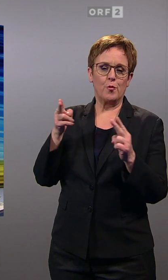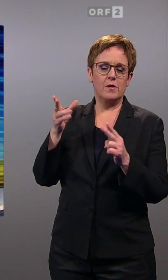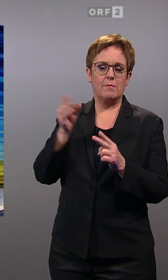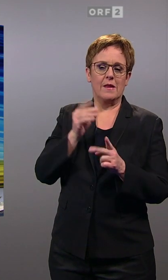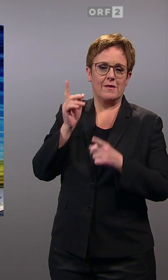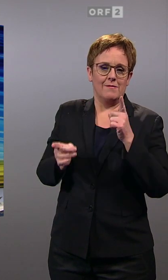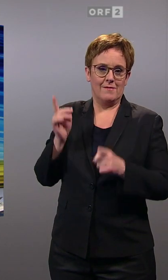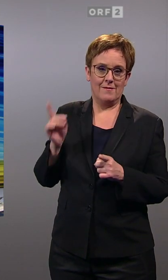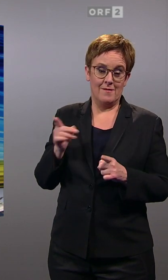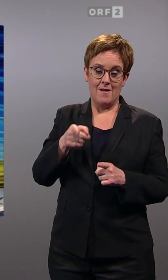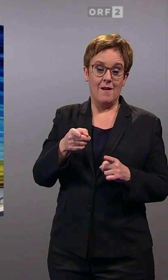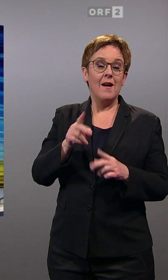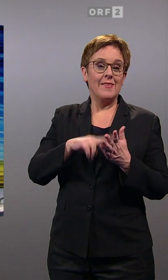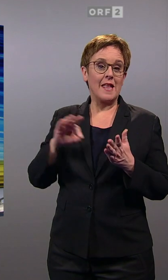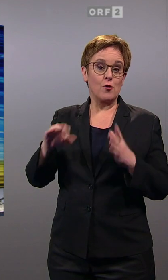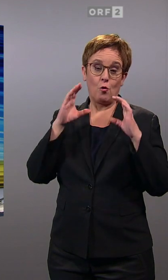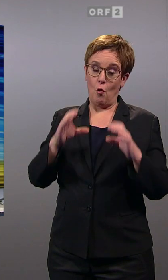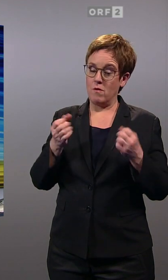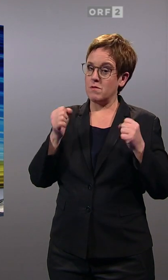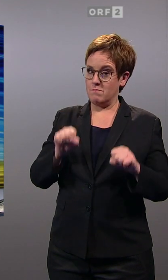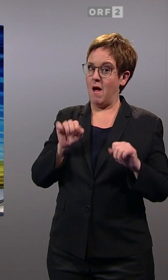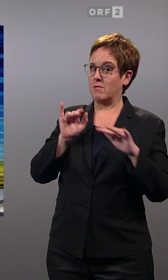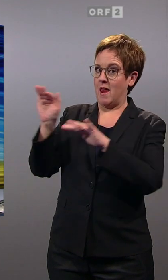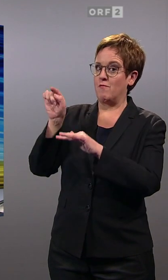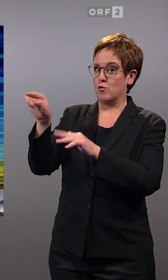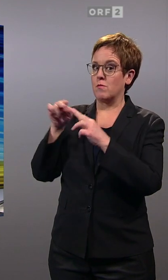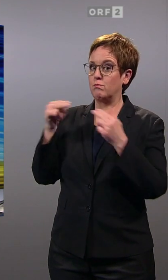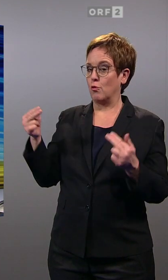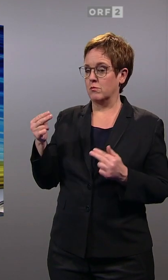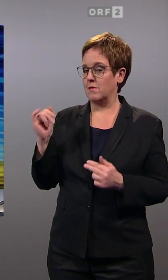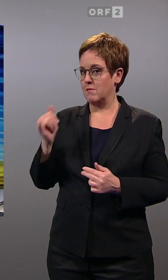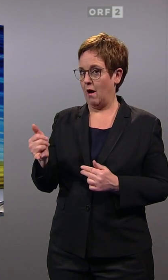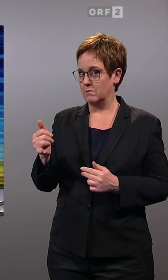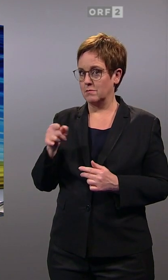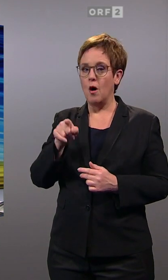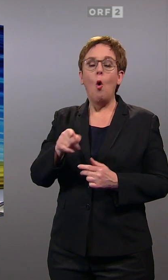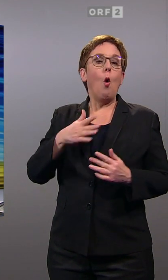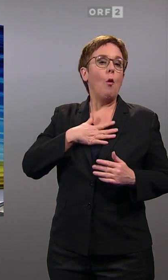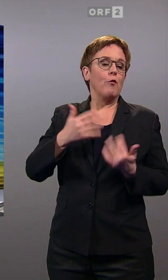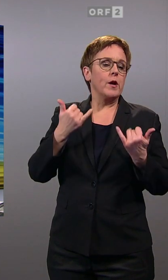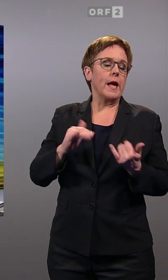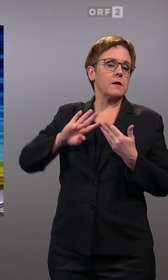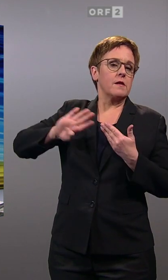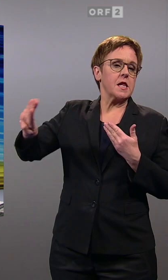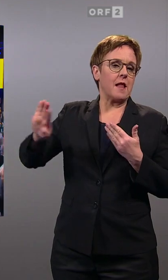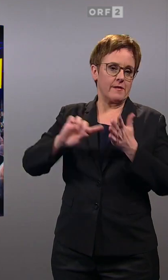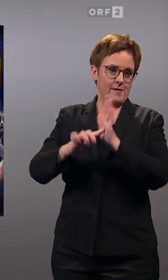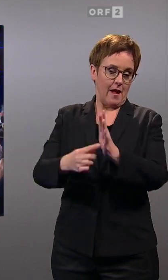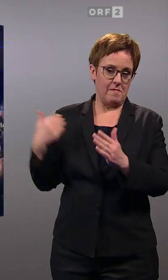Unbestritten ist die Macht der niederösterreichischen ÖVP, auch wenn man im aktuellen Wahlkampf auf Distanz zum Bund gegangen ist.